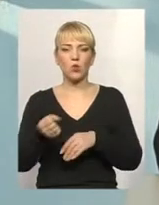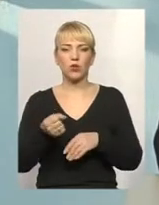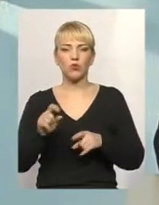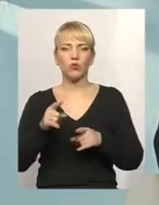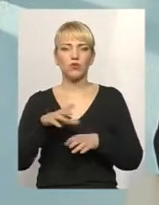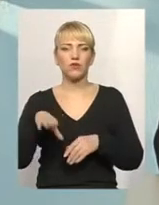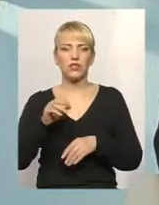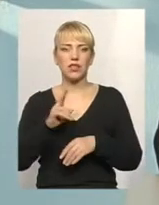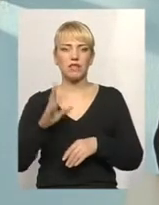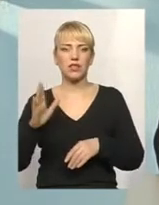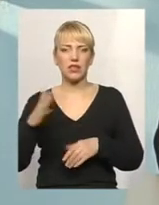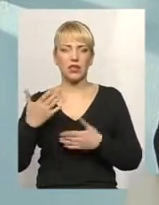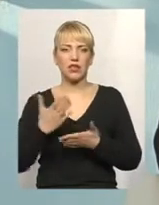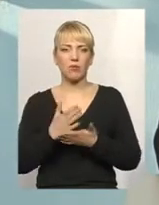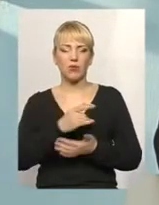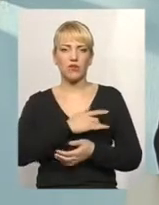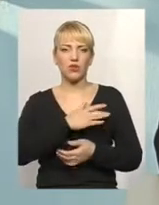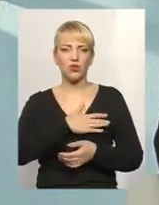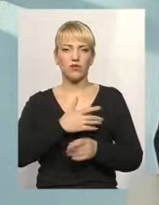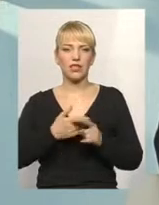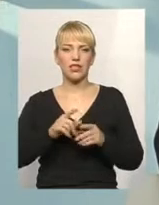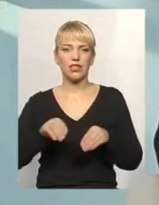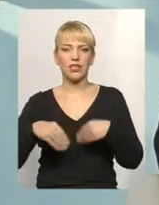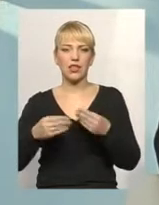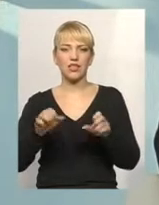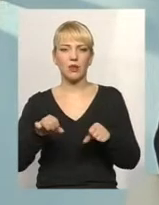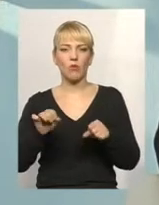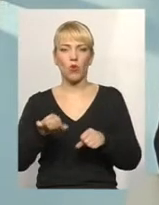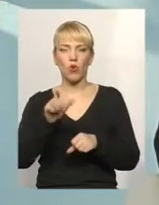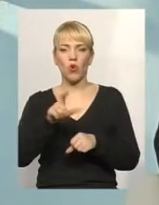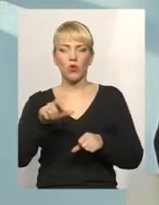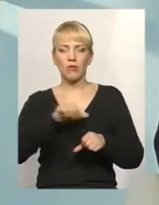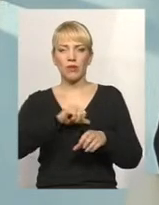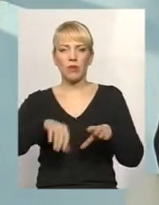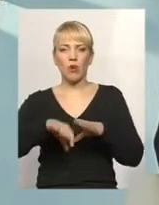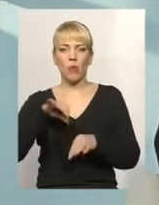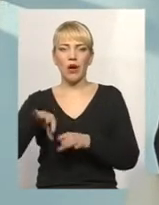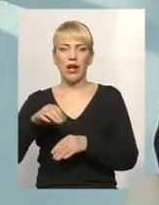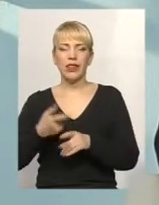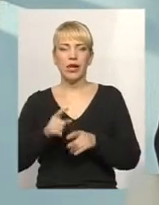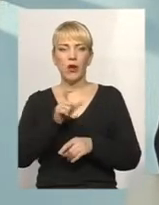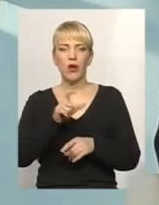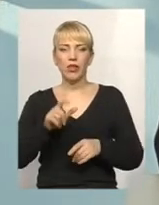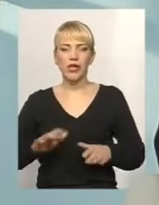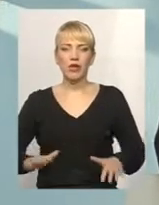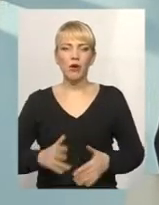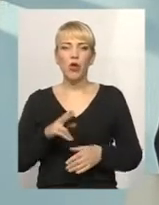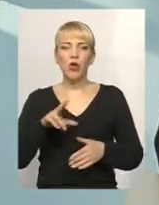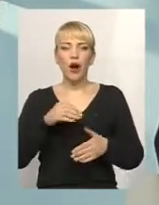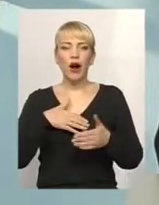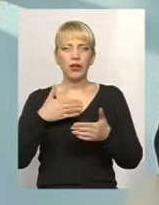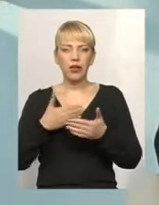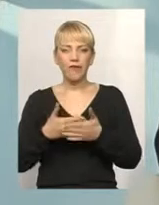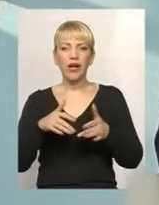приватизовані. І це дасть змогу людям самим обирати, і це стимулює їх до якихось активних дій.